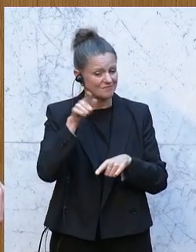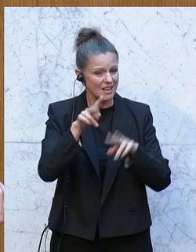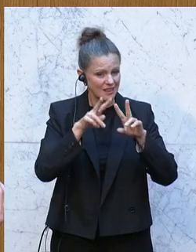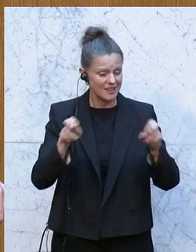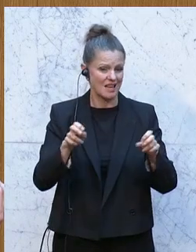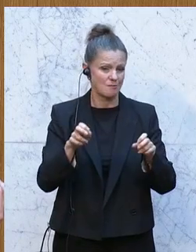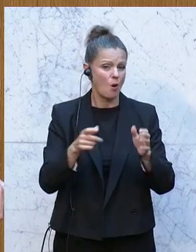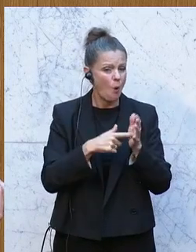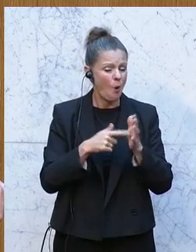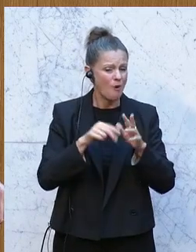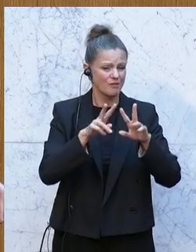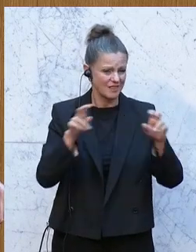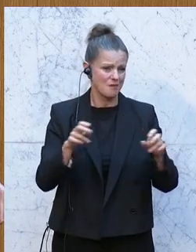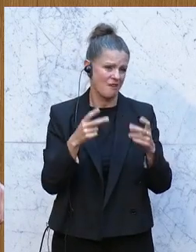beschäftigt,